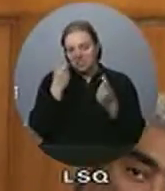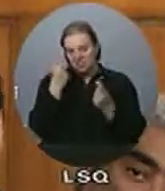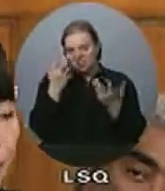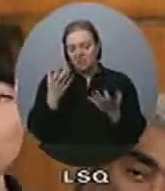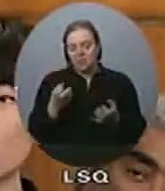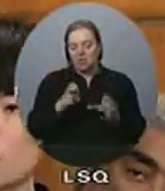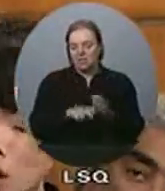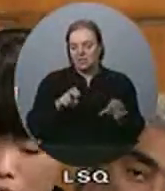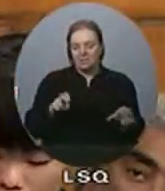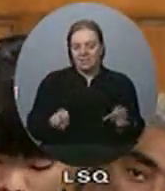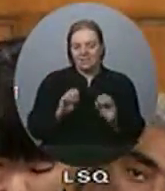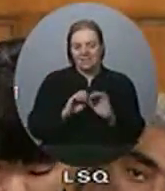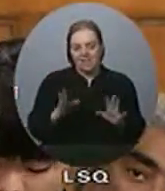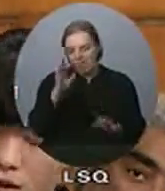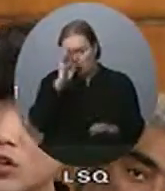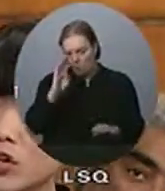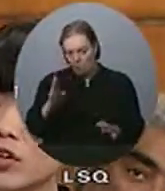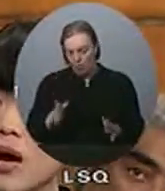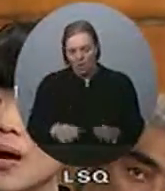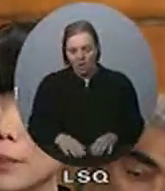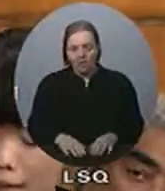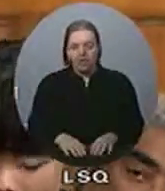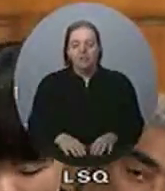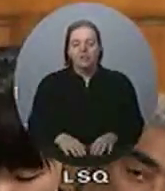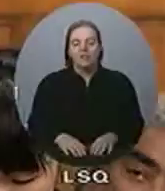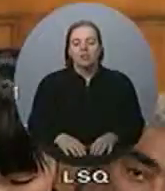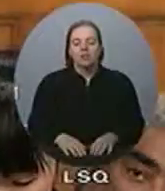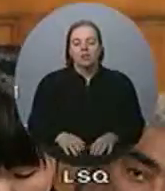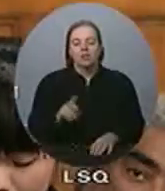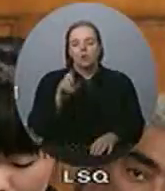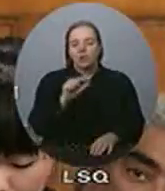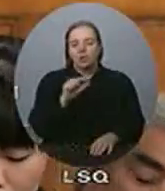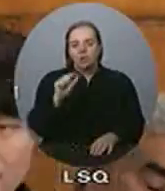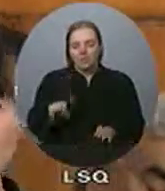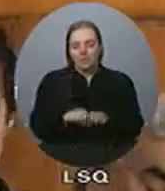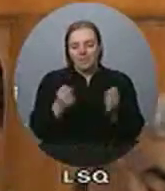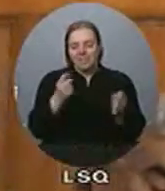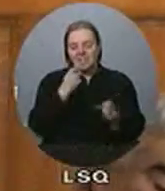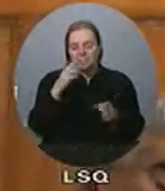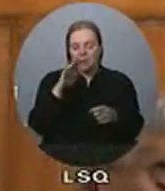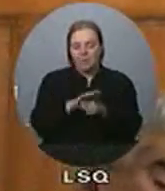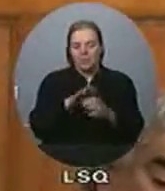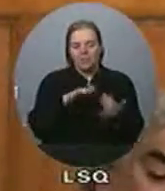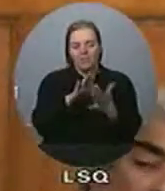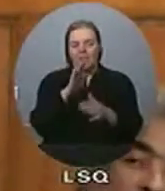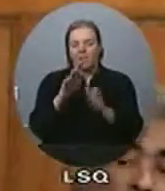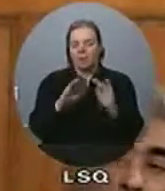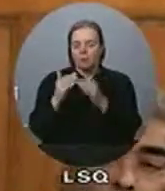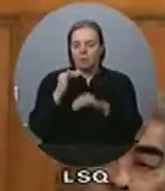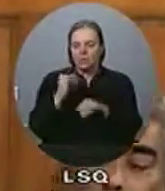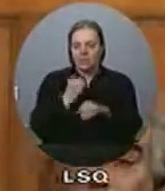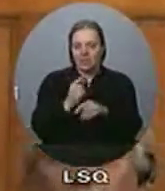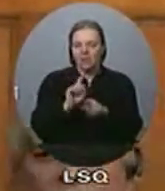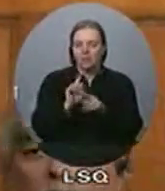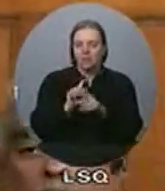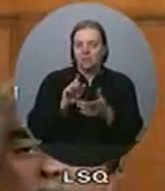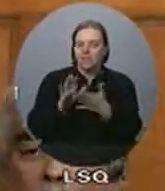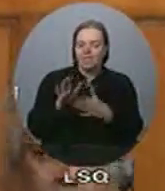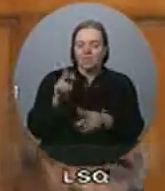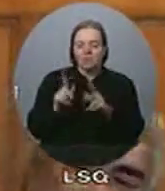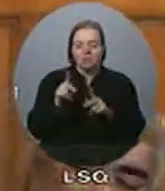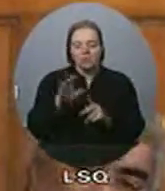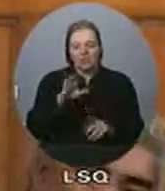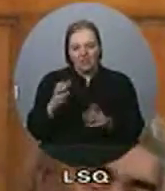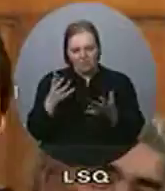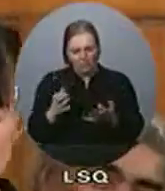sans même un au revoir. Le gouvernement a pris ses promesses envers la communauté internationale et envers les Canadiens qui veulent du